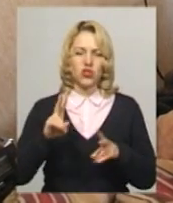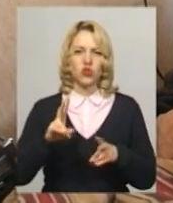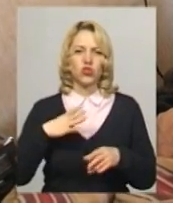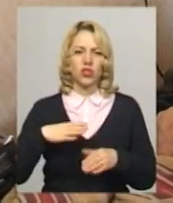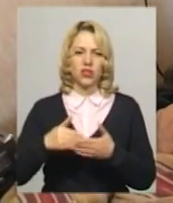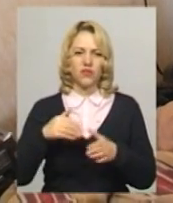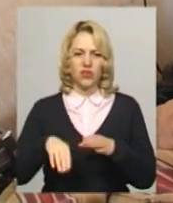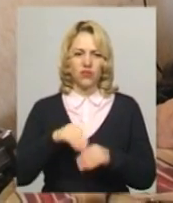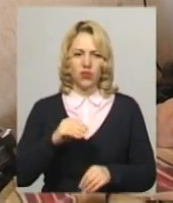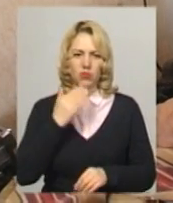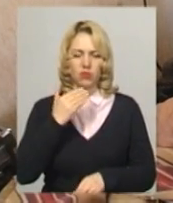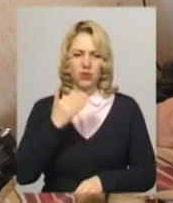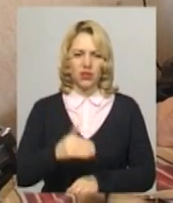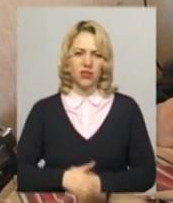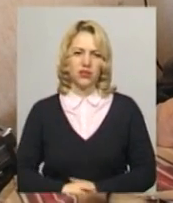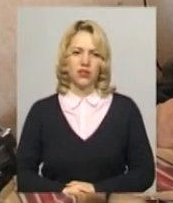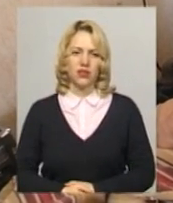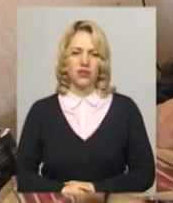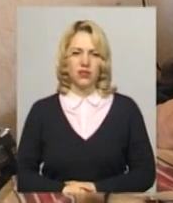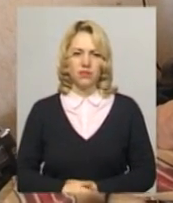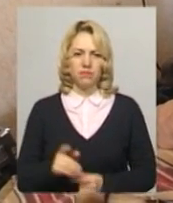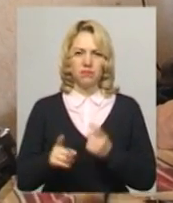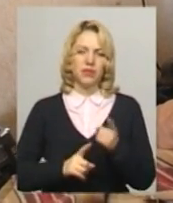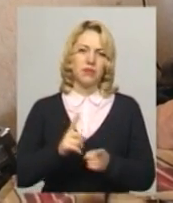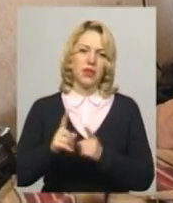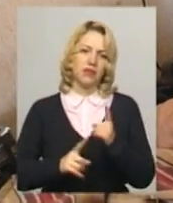від виборів цьогорічних? Перемін.